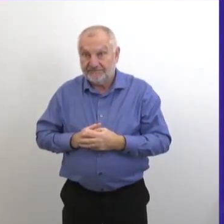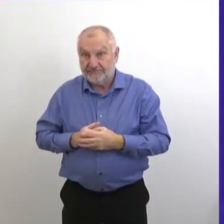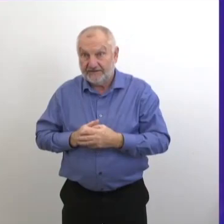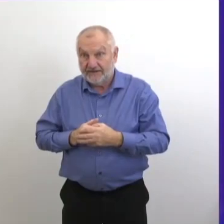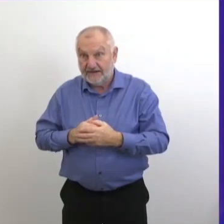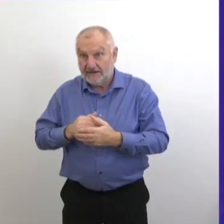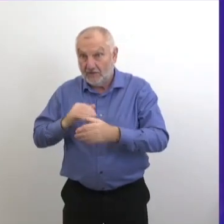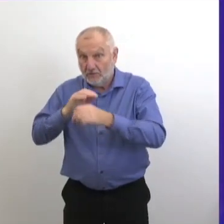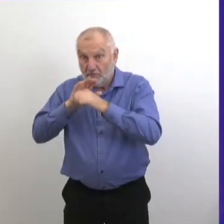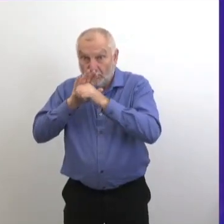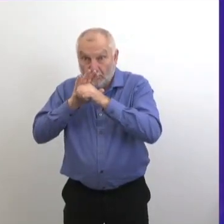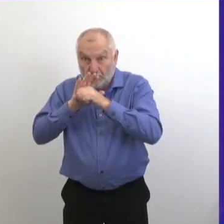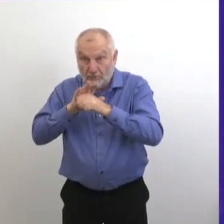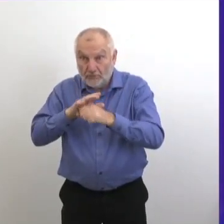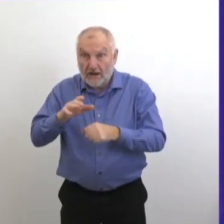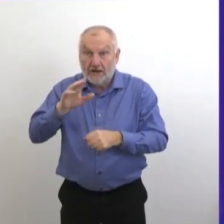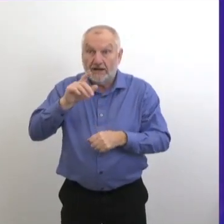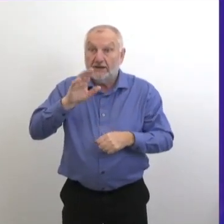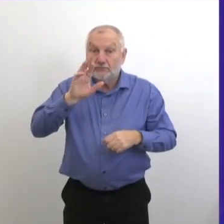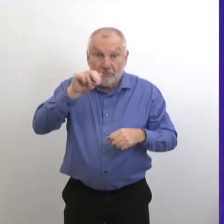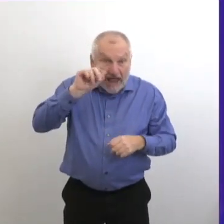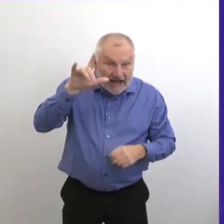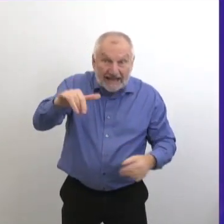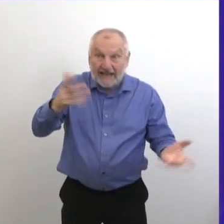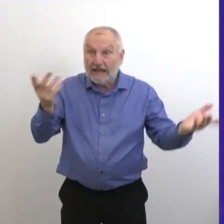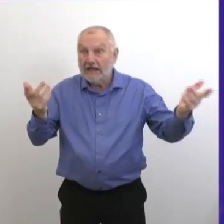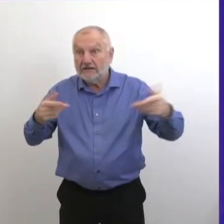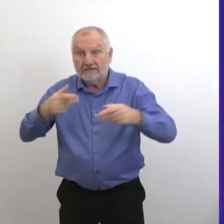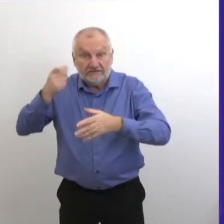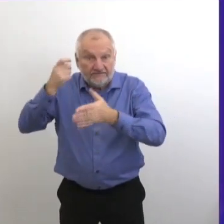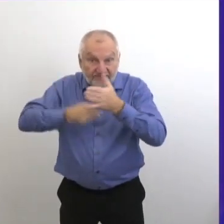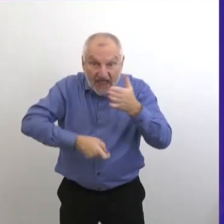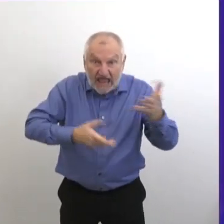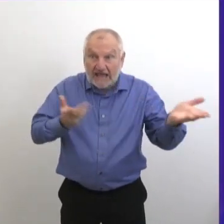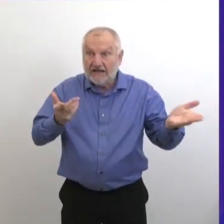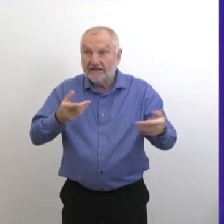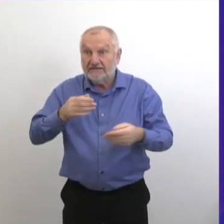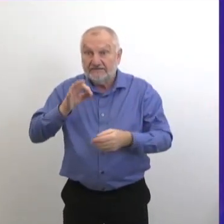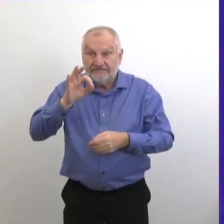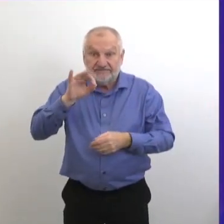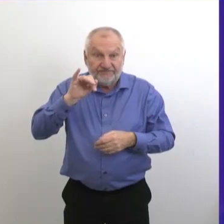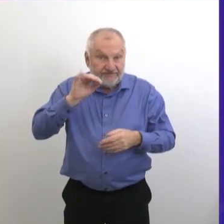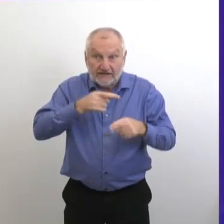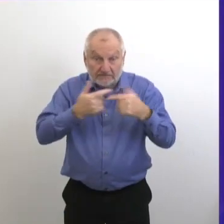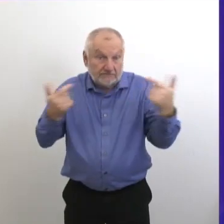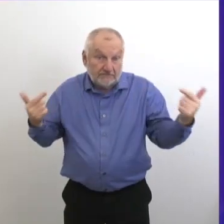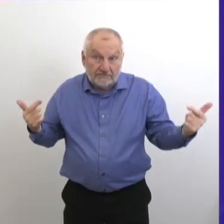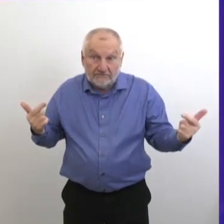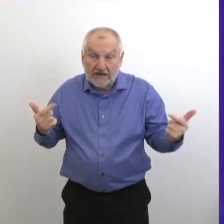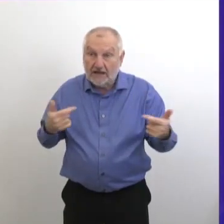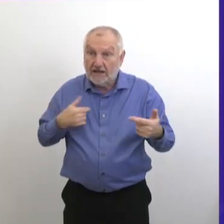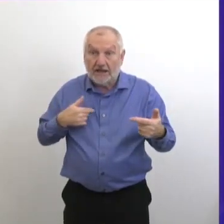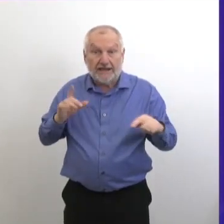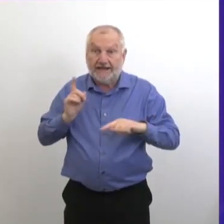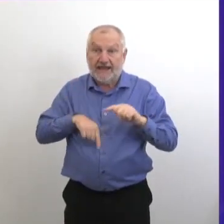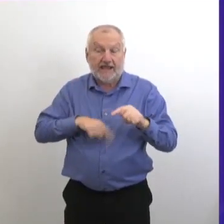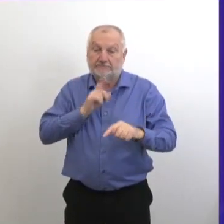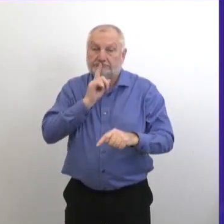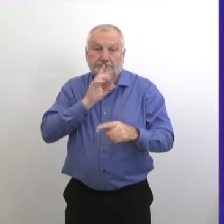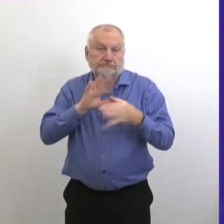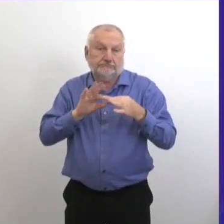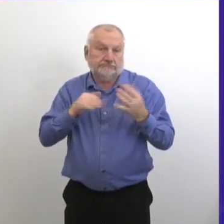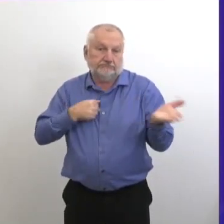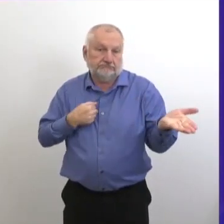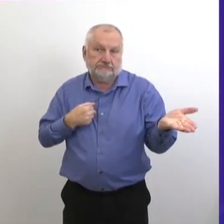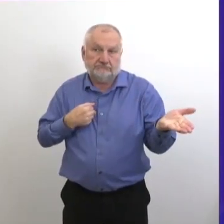d'application de la loi qui vont aller s'appliquer à certaines manifestations ou autres. Ça, ça va dépendre des autorités. vont